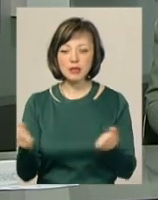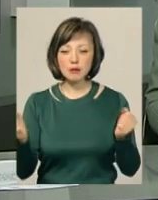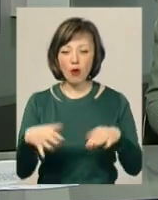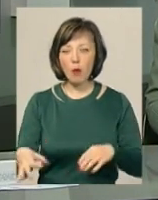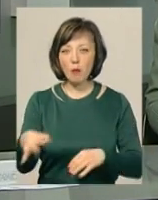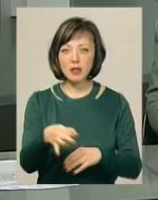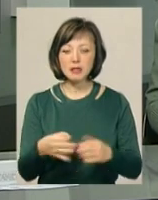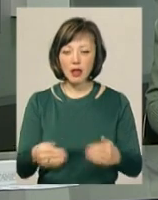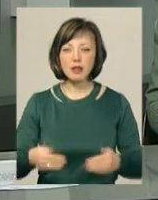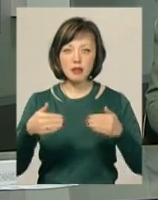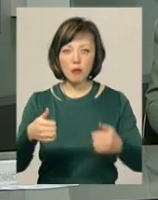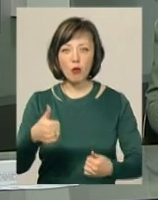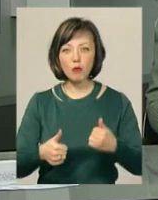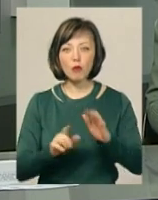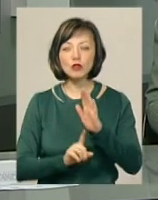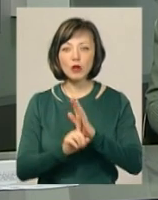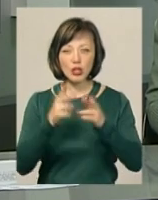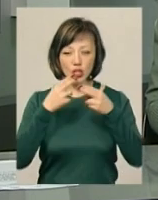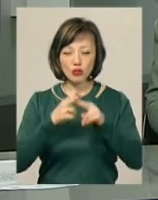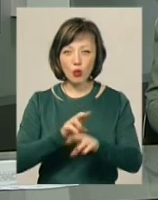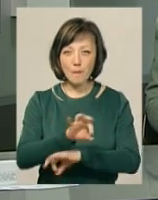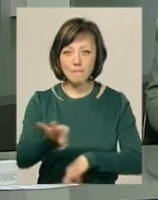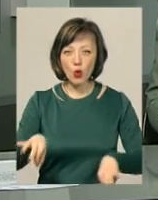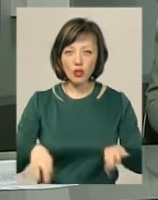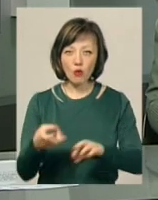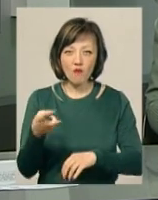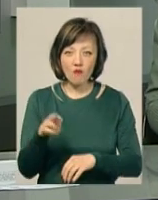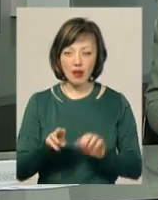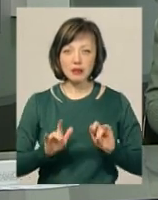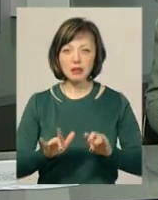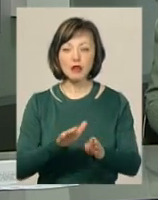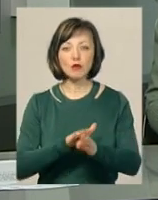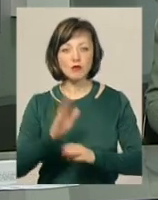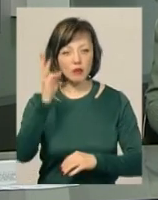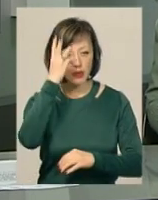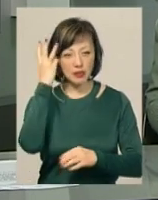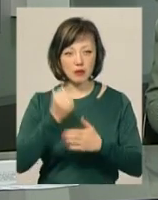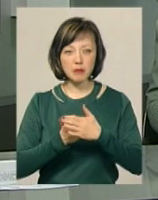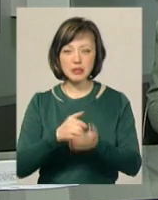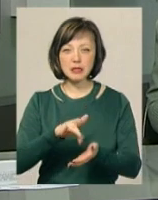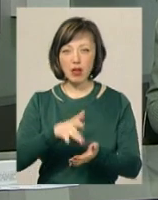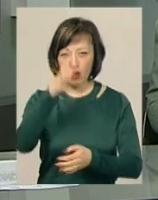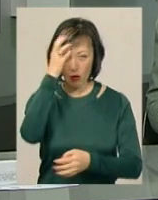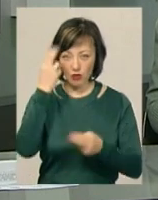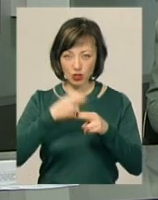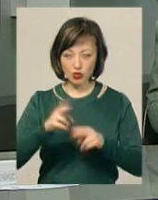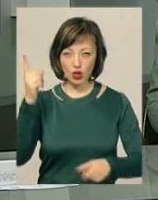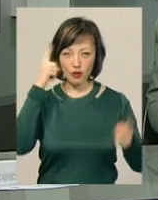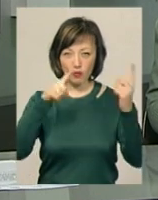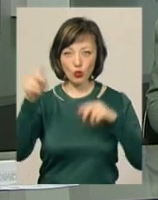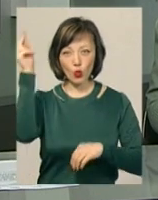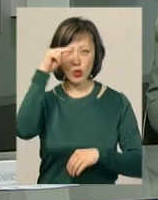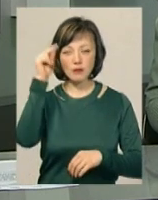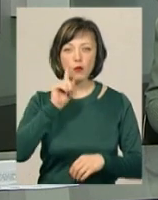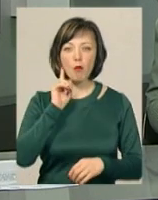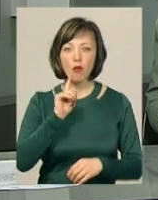обласний етап конкурсу з початкового технічного моделювання. Захід відбувся у Хмельницькому на базі Центру науково-технічної творчості учнівської